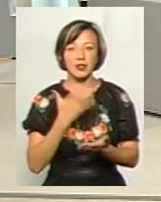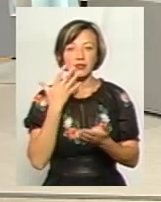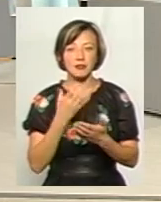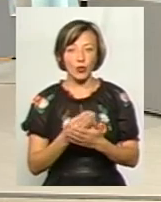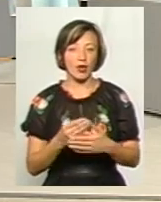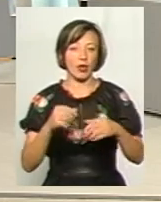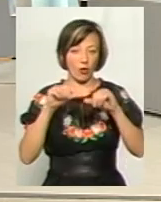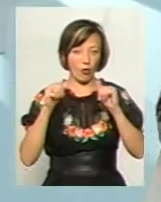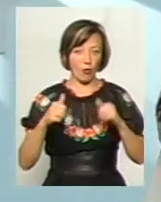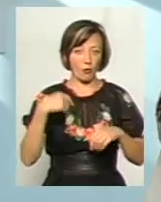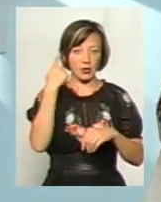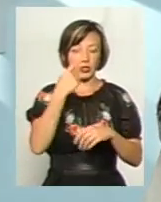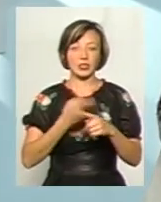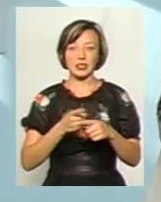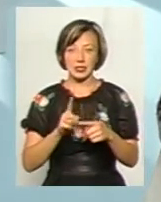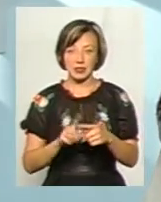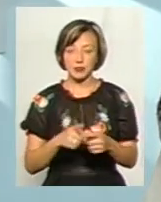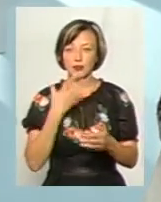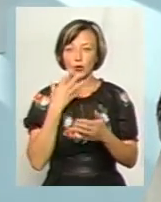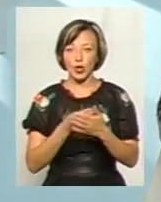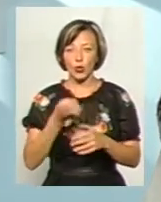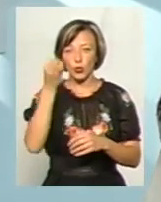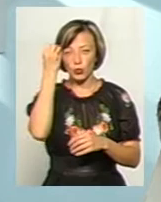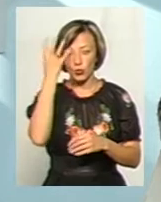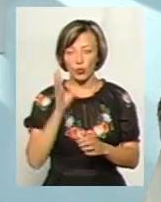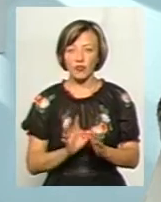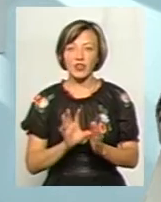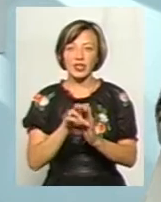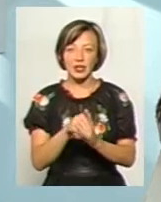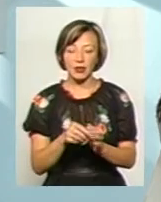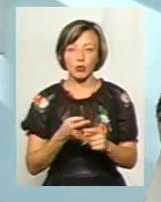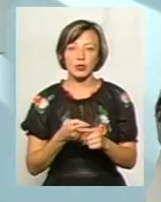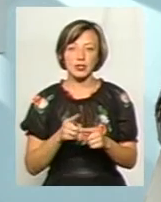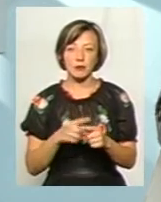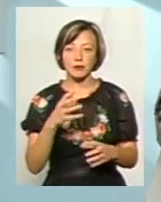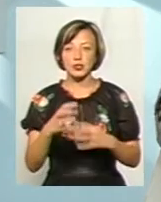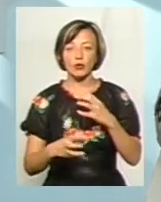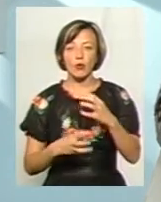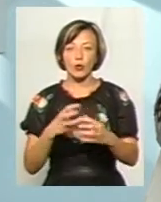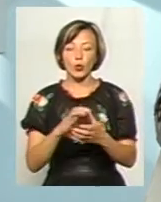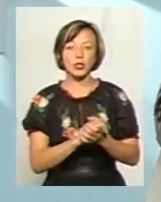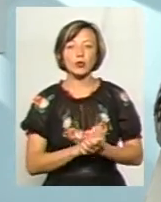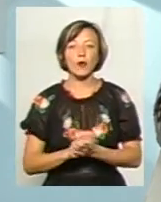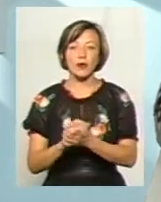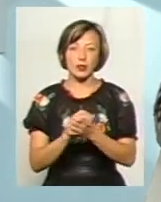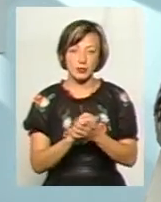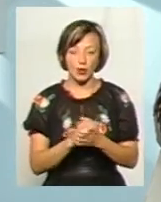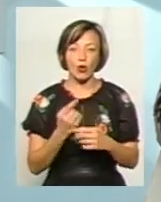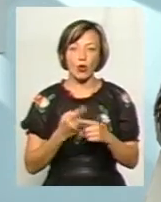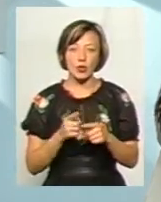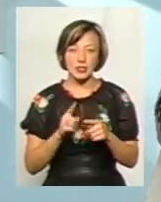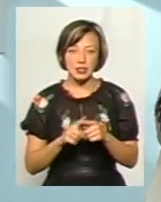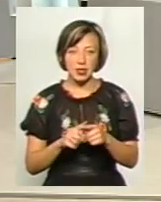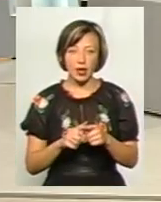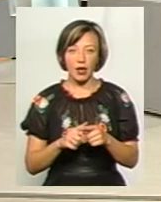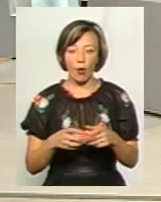обличчя і з цим обличчям, і зі своєю культурою війти в оце міжнародне співтовариство. Оце коло